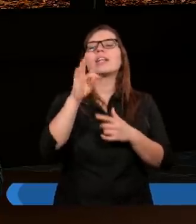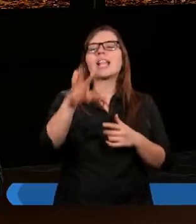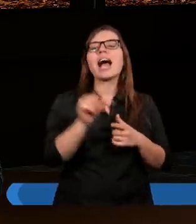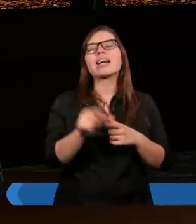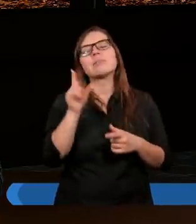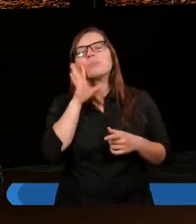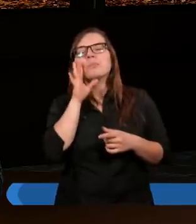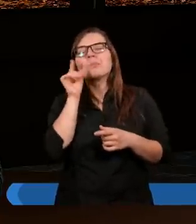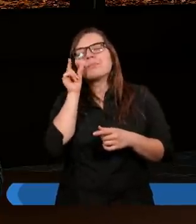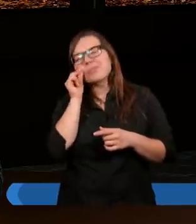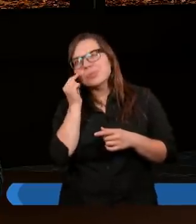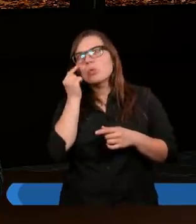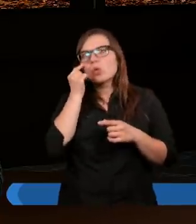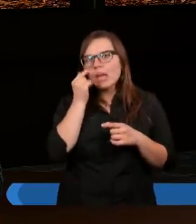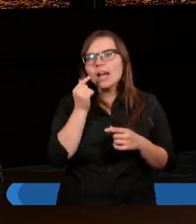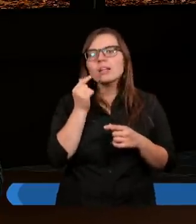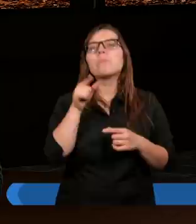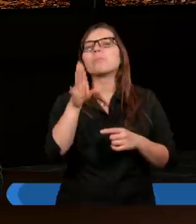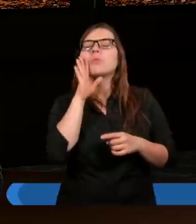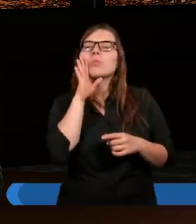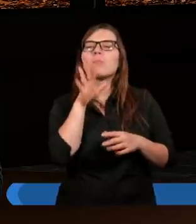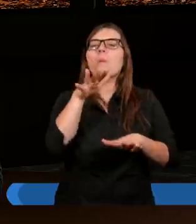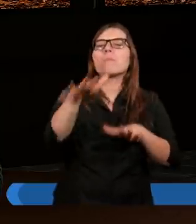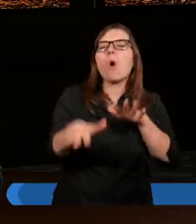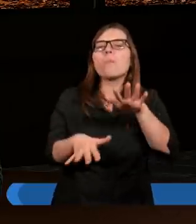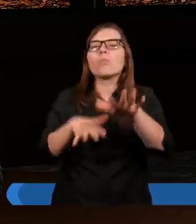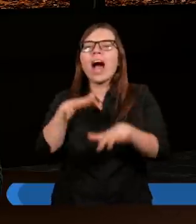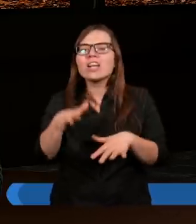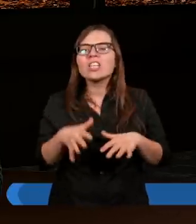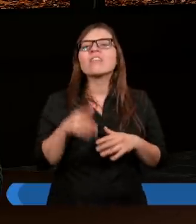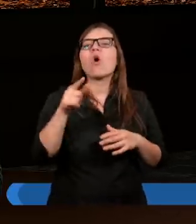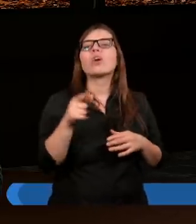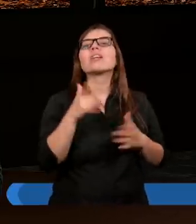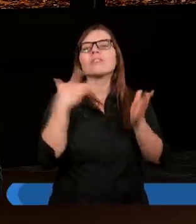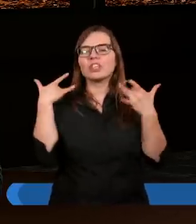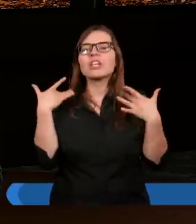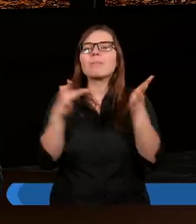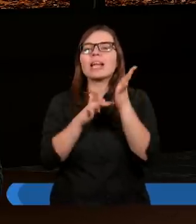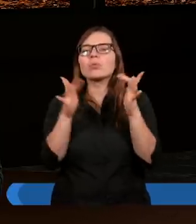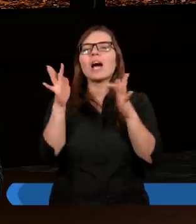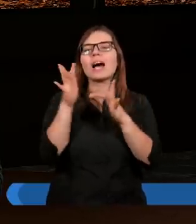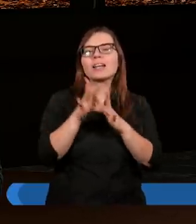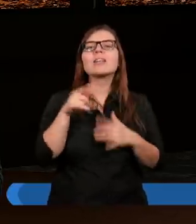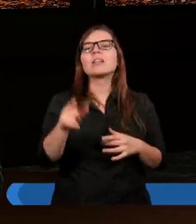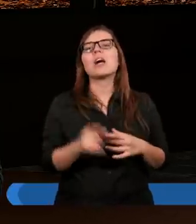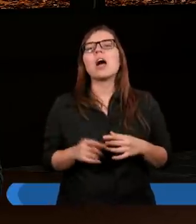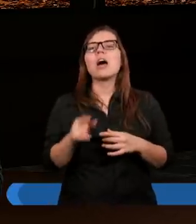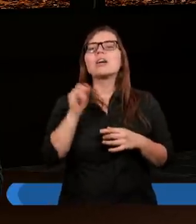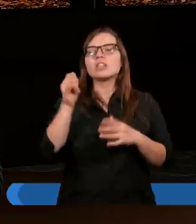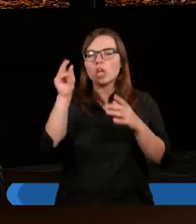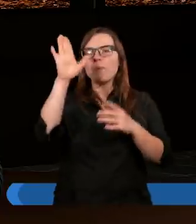takie z przymrużeniem. Ta pobłażliwość kosztowała życie Jezusa Chrystusa. Szatan